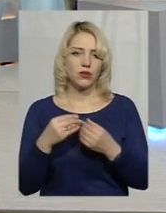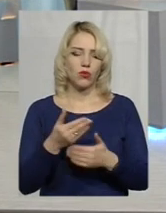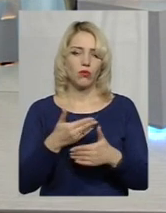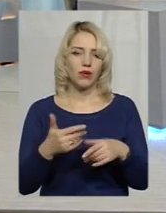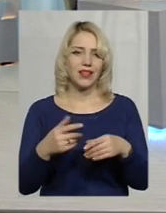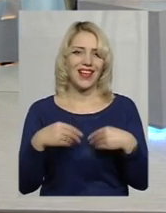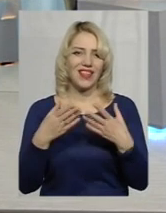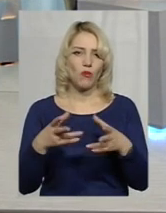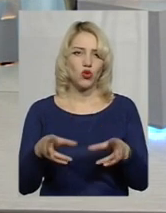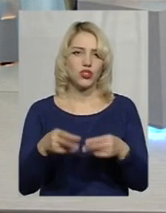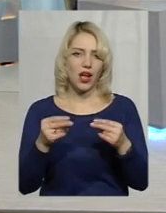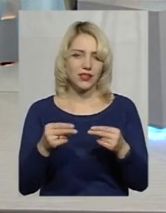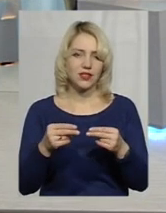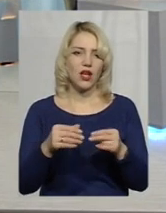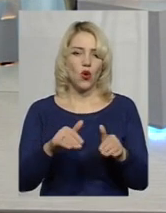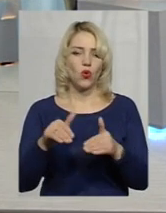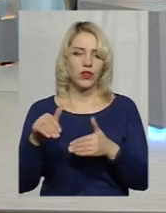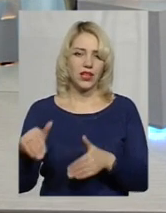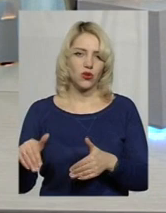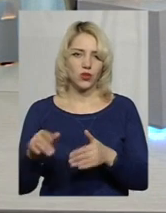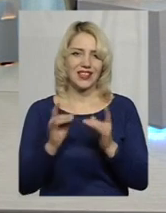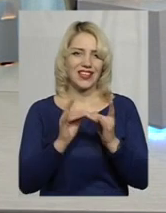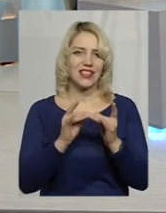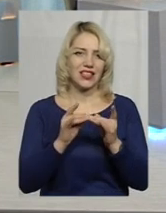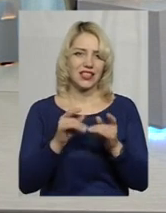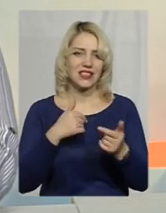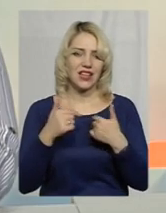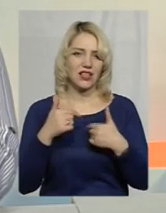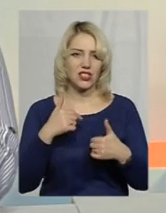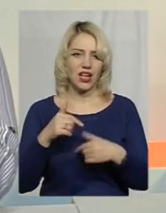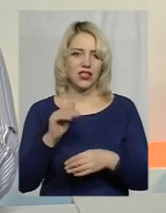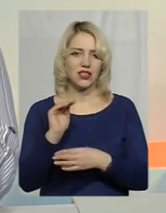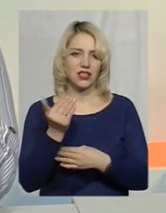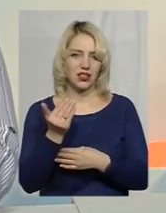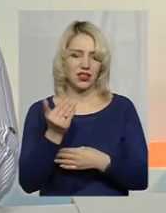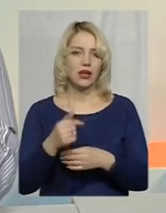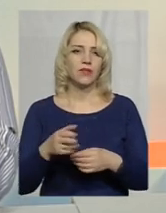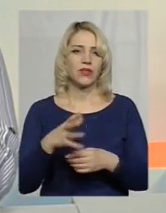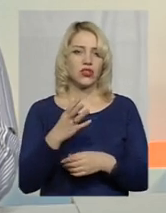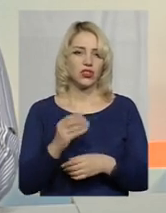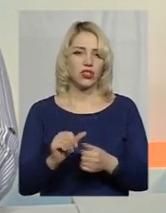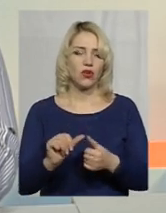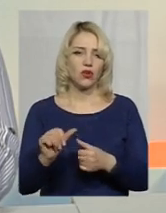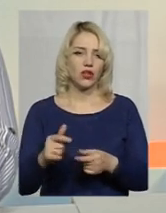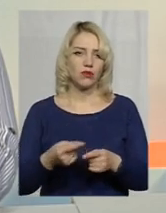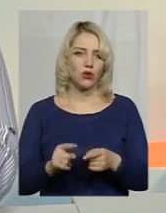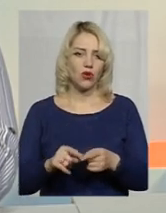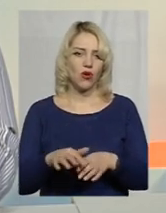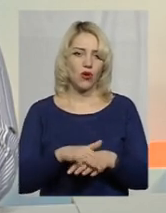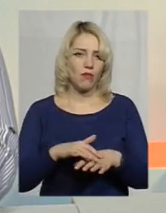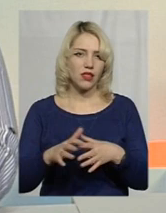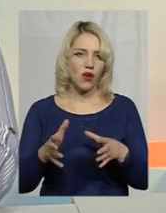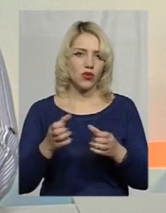шанс уникнути інституції, уникнути страждань дитини. Крім того, громада